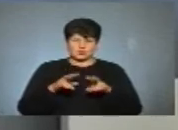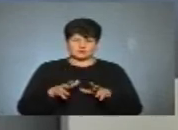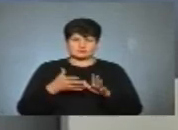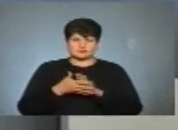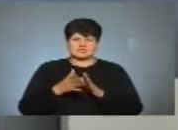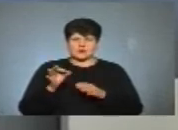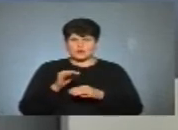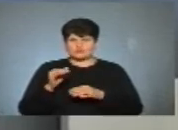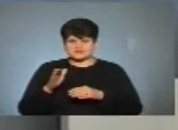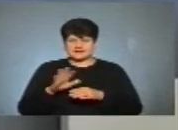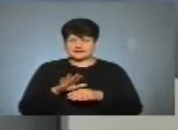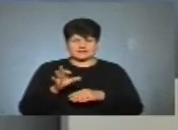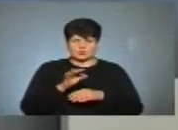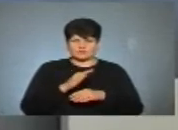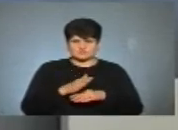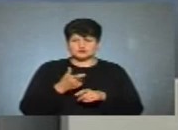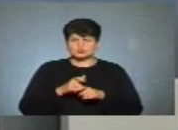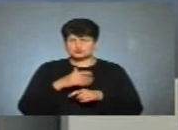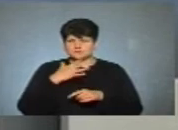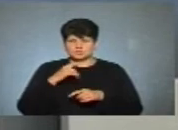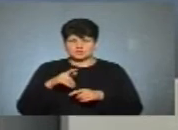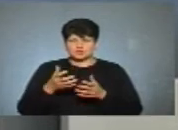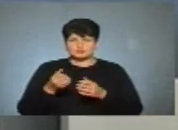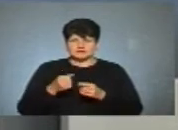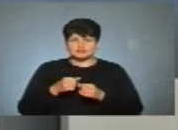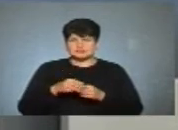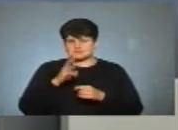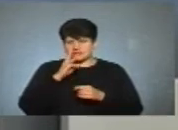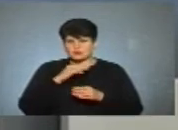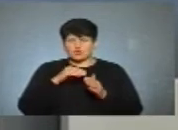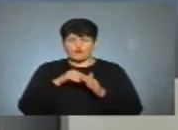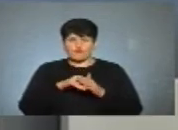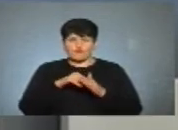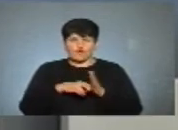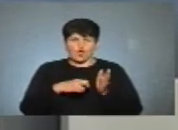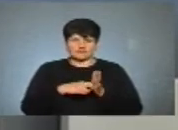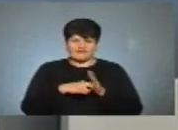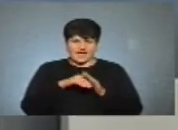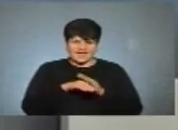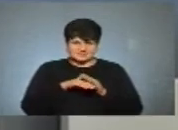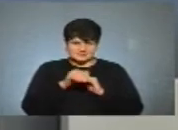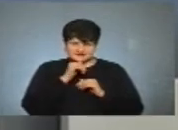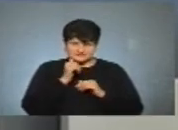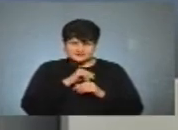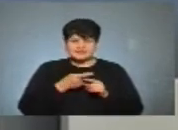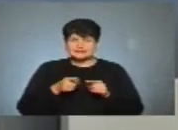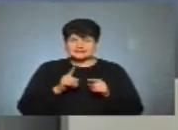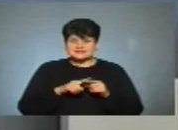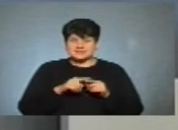давайте розуміти так, що є офіційна цифра, є неофіційна цифра. У нас дуже багато людей отримує заробітну плату у конвертах. Це, насправді, з точки зору статистики, це